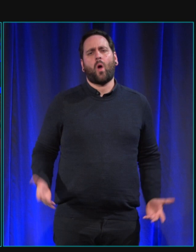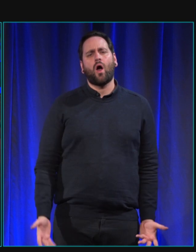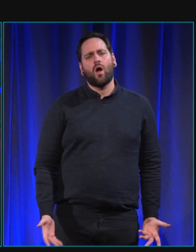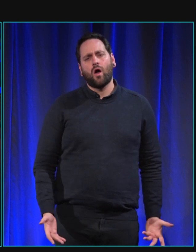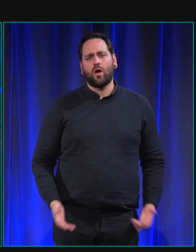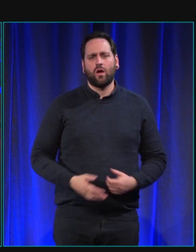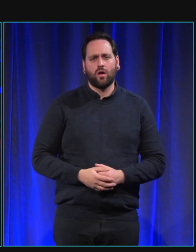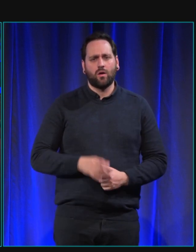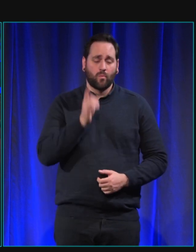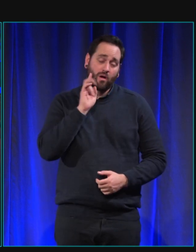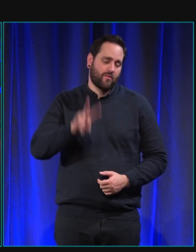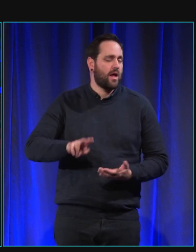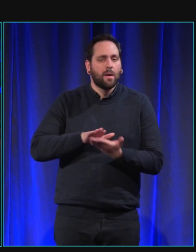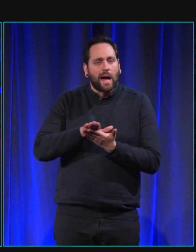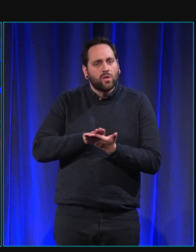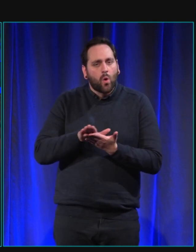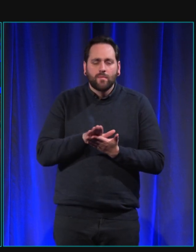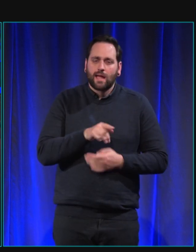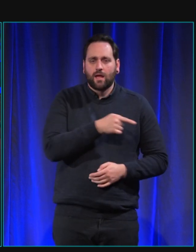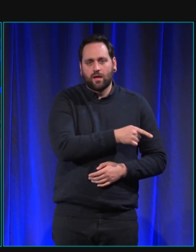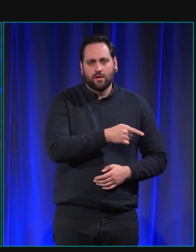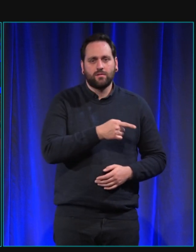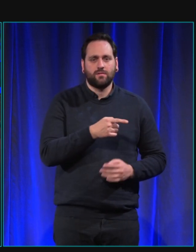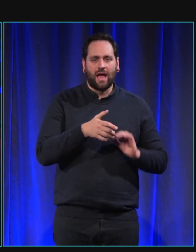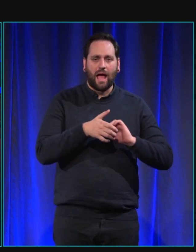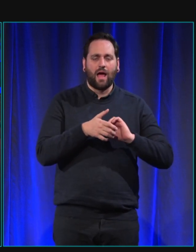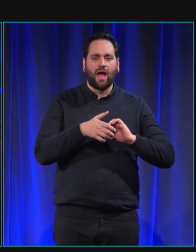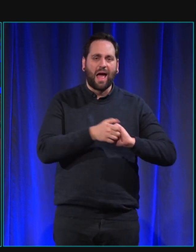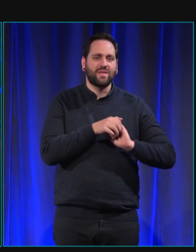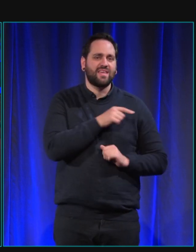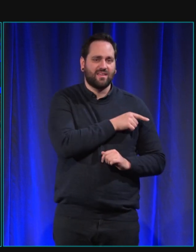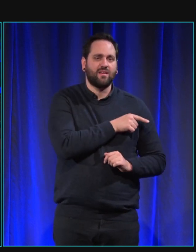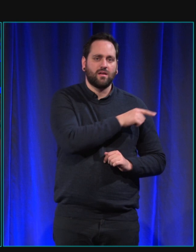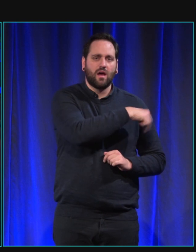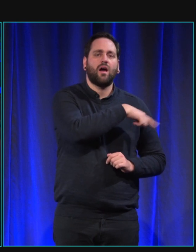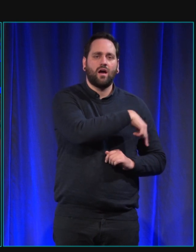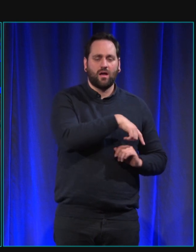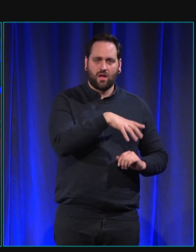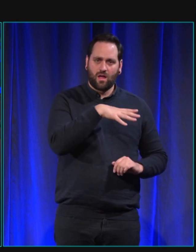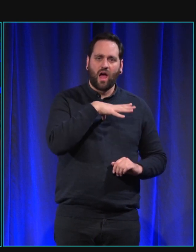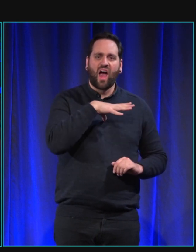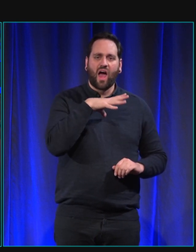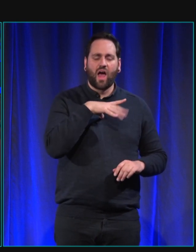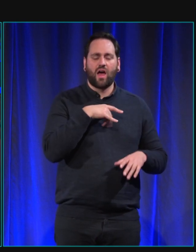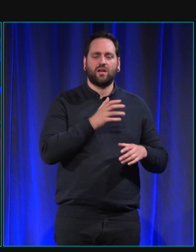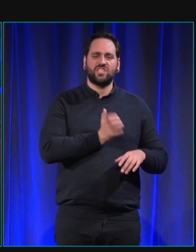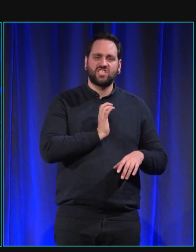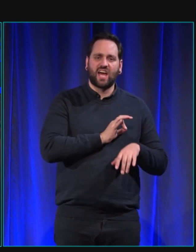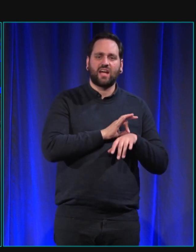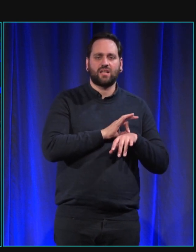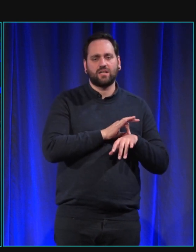excusez-moi j'ai des amis une amie là à ma droite enfin un peu plus loin aussi qui ont des chiens guides étant